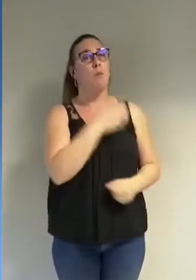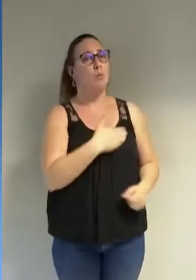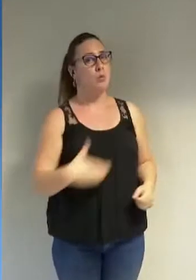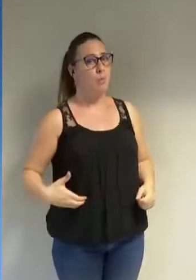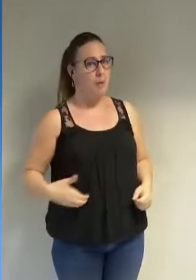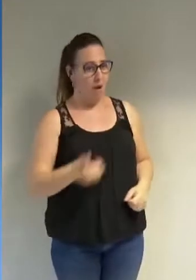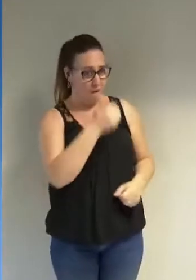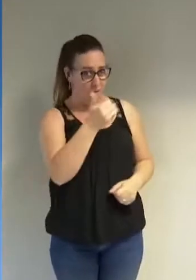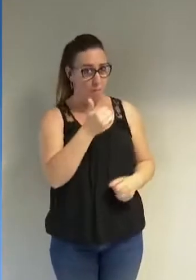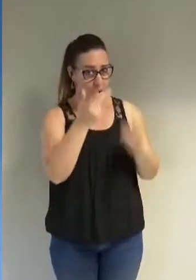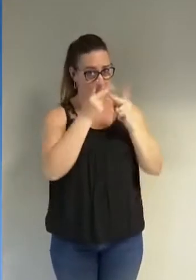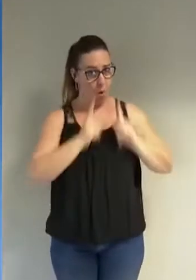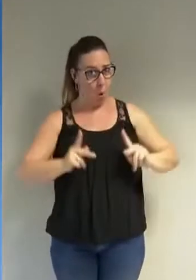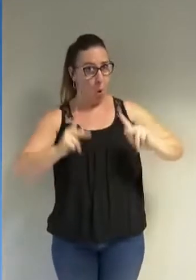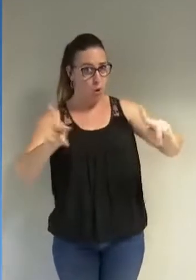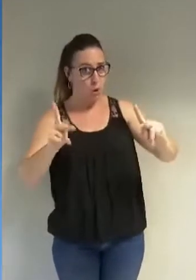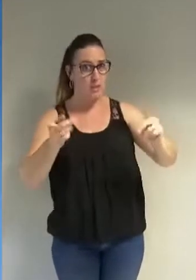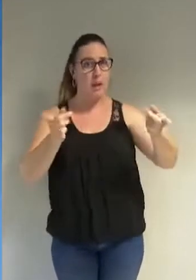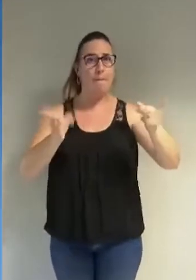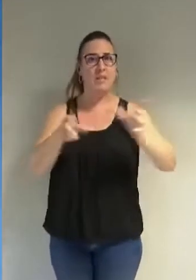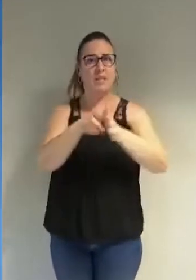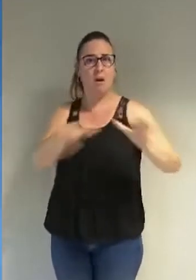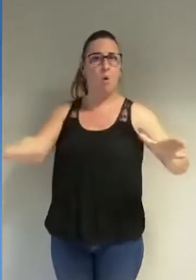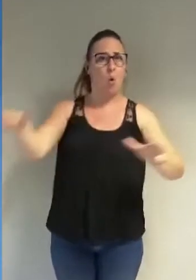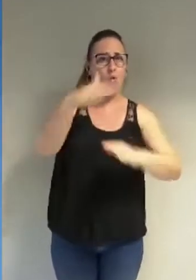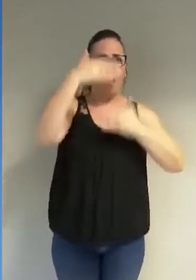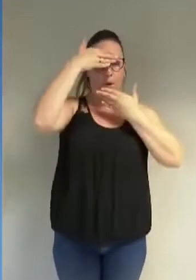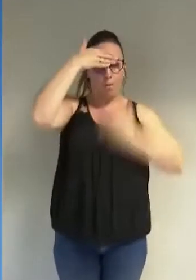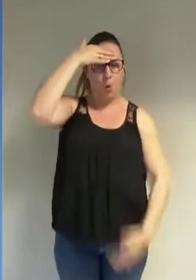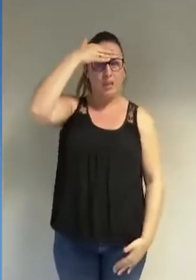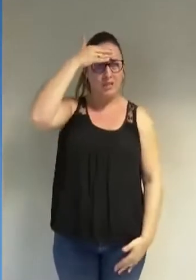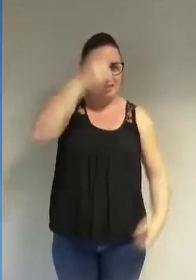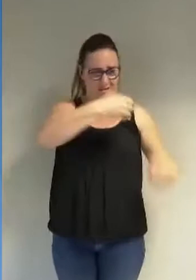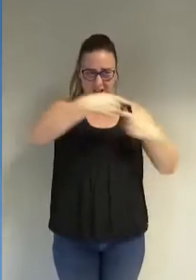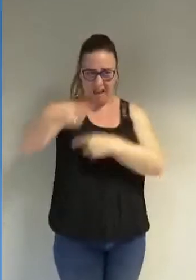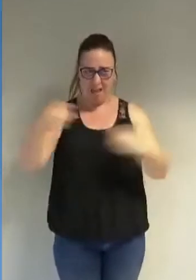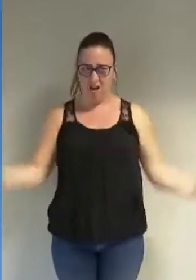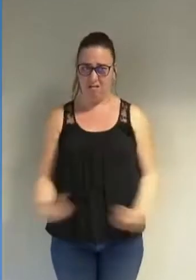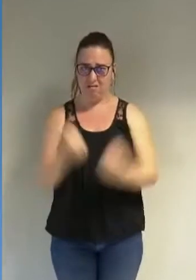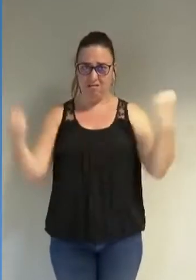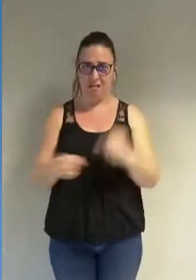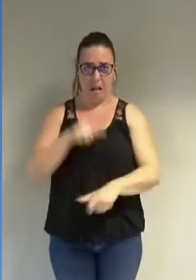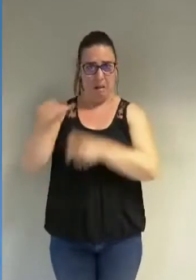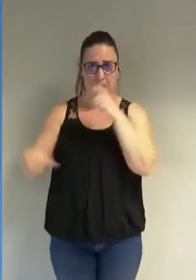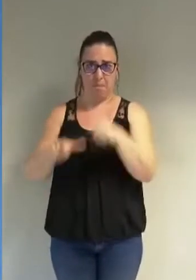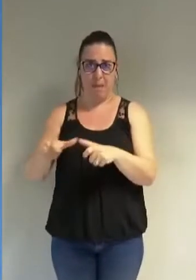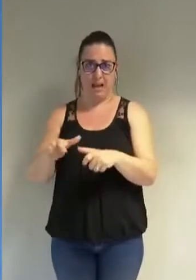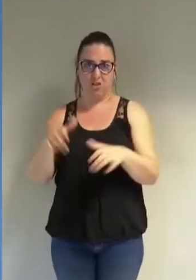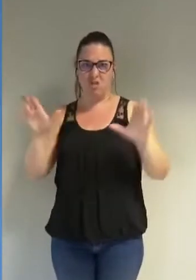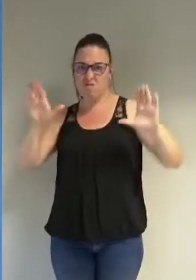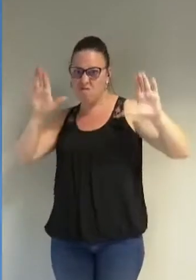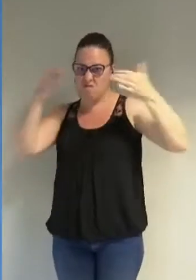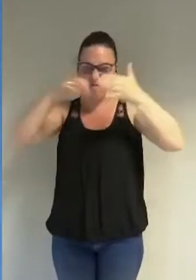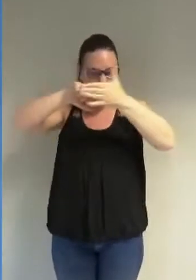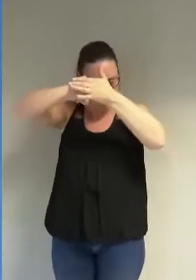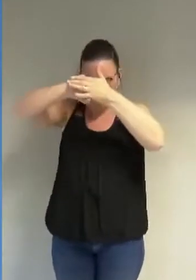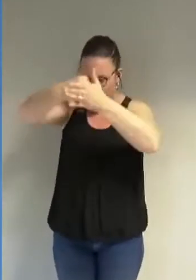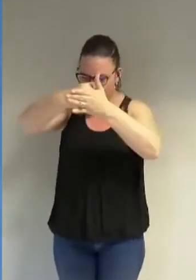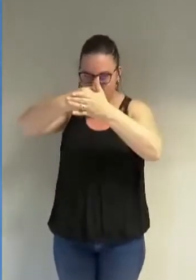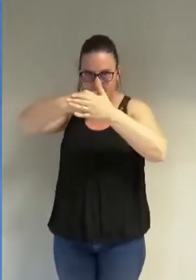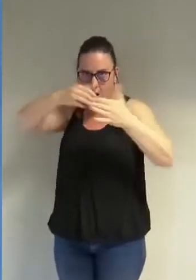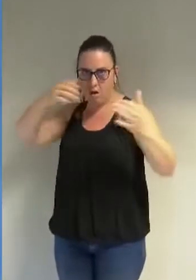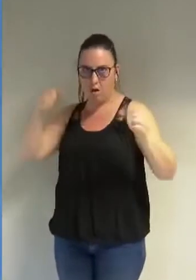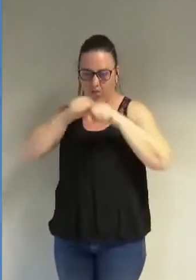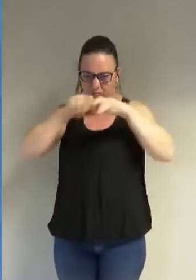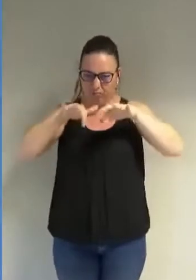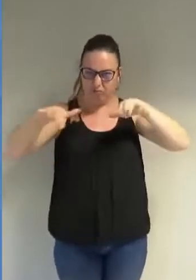en voulant autoriser le burkini dans les piscines de Grenoble vous favorisez ceux qui véhiculent ce discours obscurantiste et vous aidez